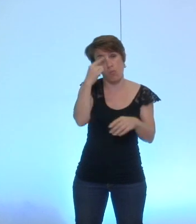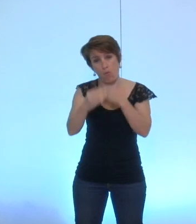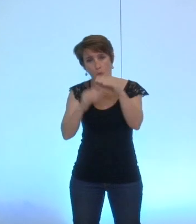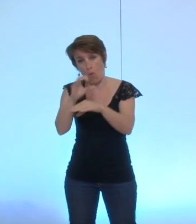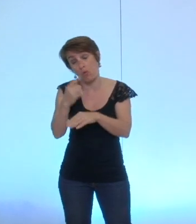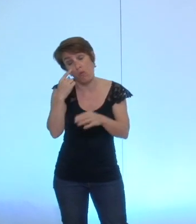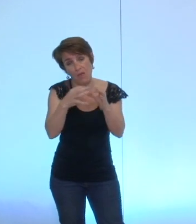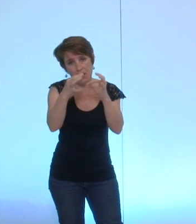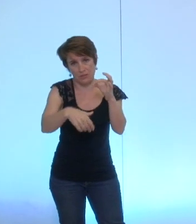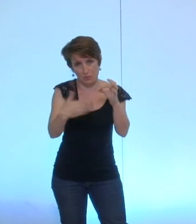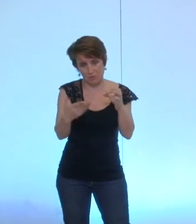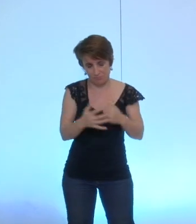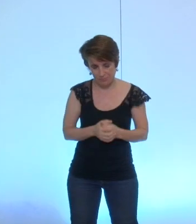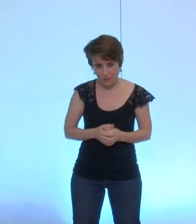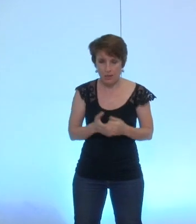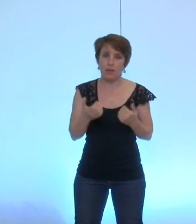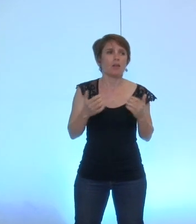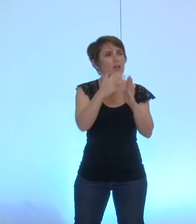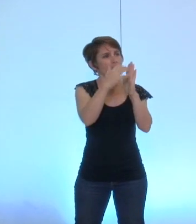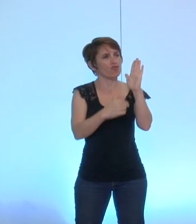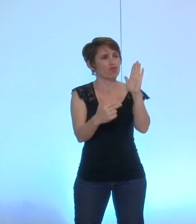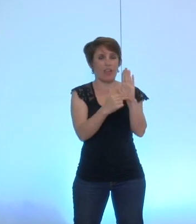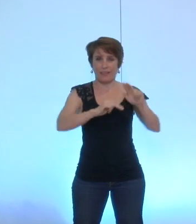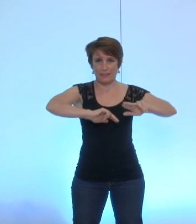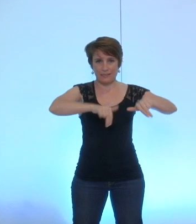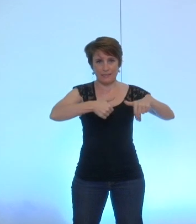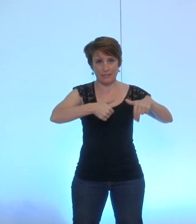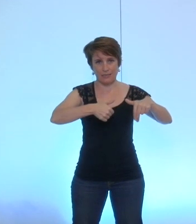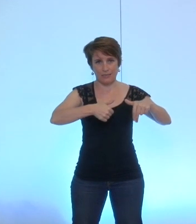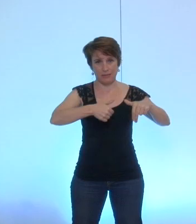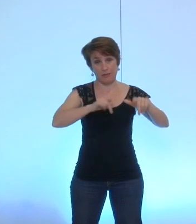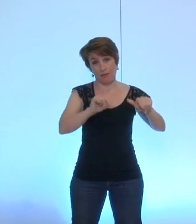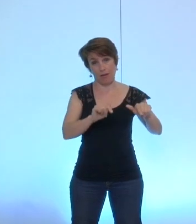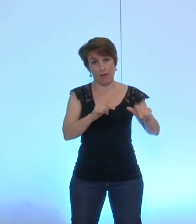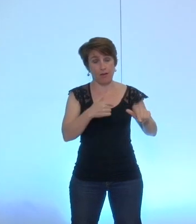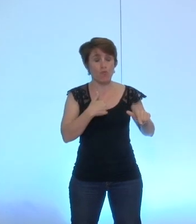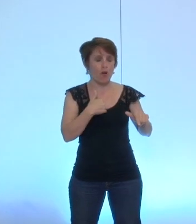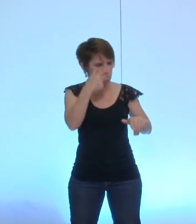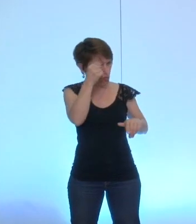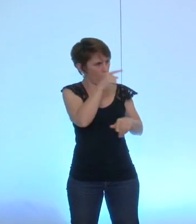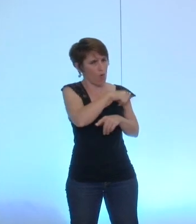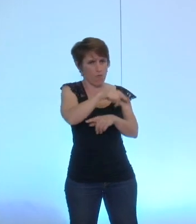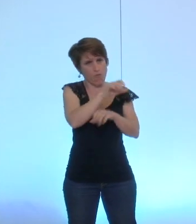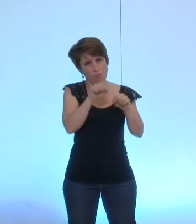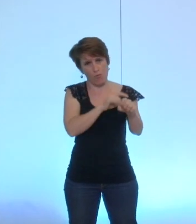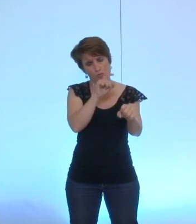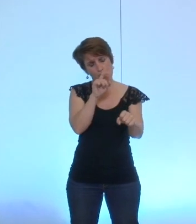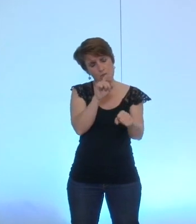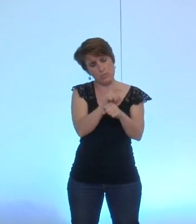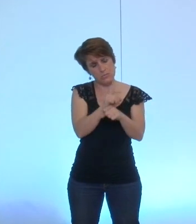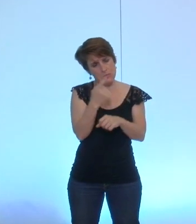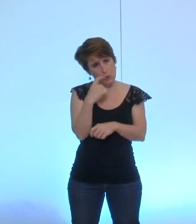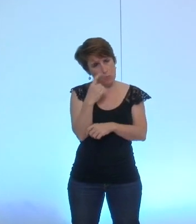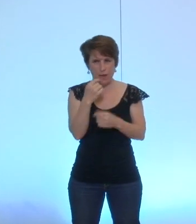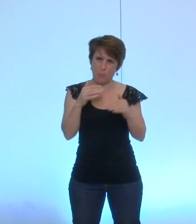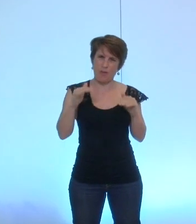j'entends que sur certains aspects d'une charte signée vous puissiez avoir des remarques vous avez quand même signé un document qui